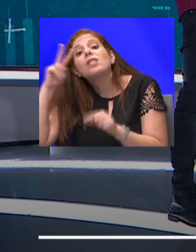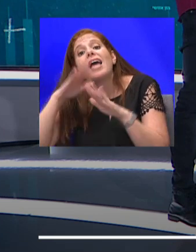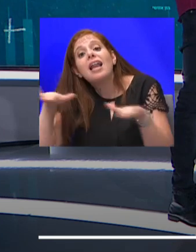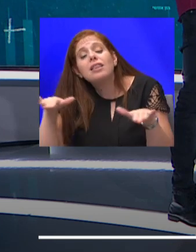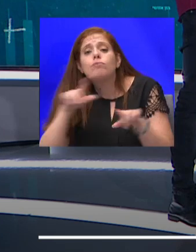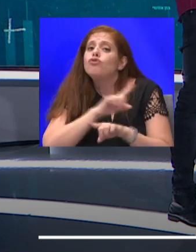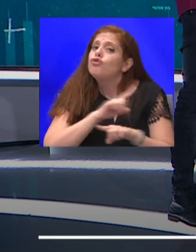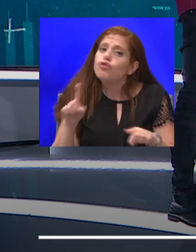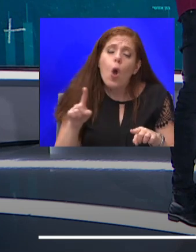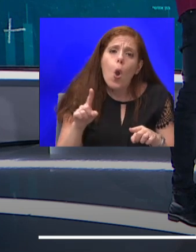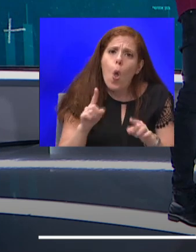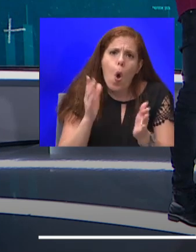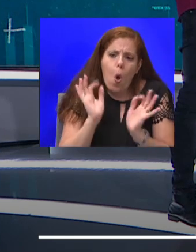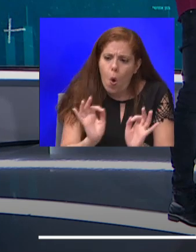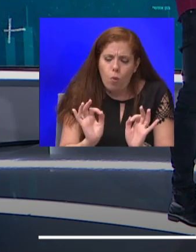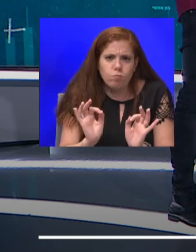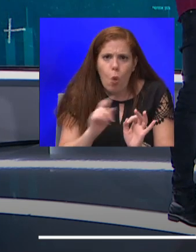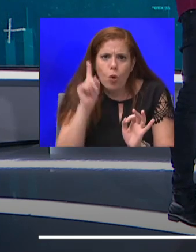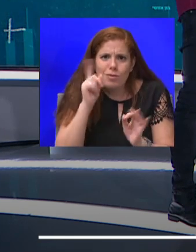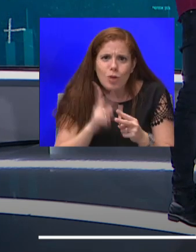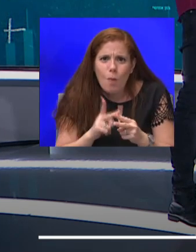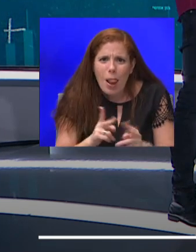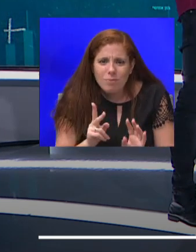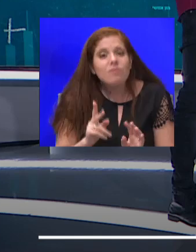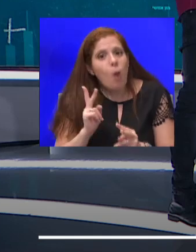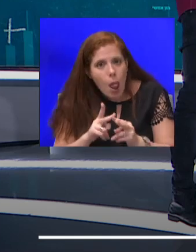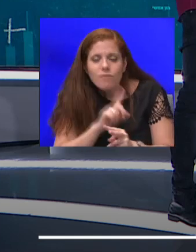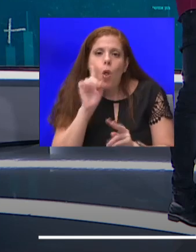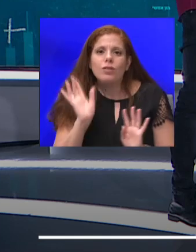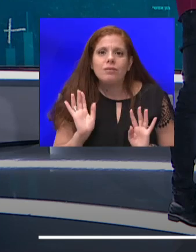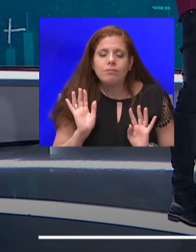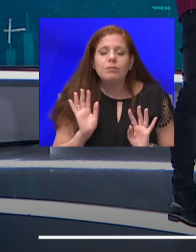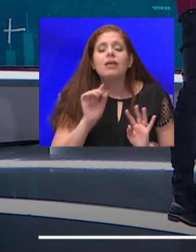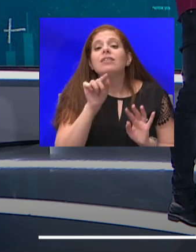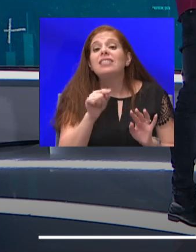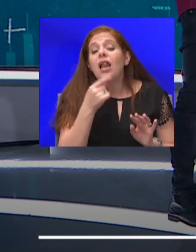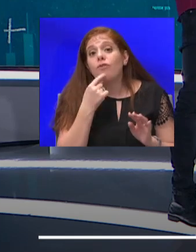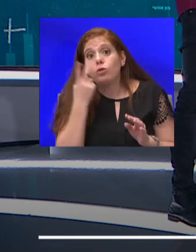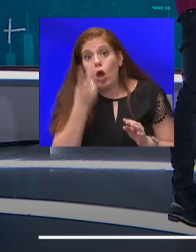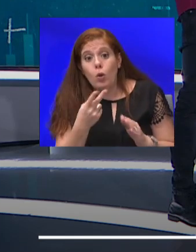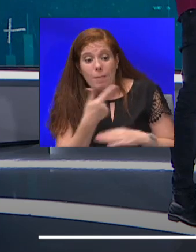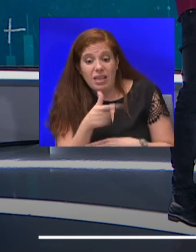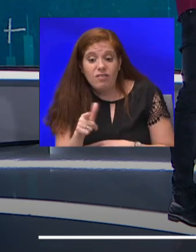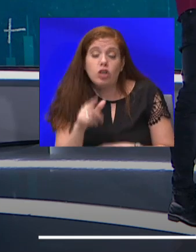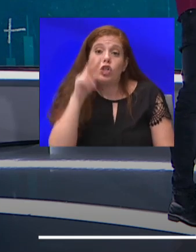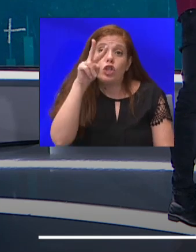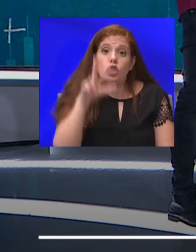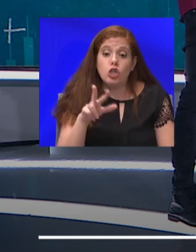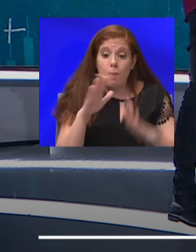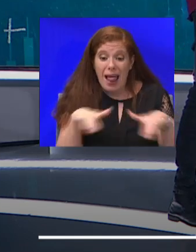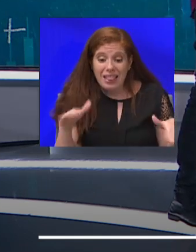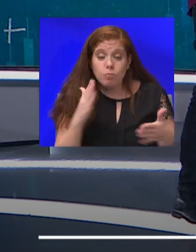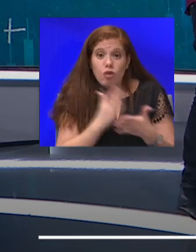זאת בנוסף למה שציינת כרגע בכתבה, שרק שני שליש מהילדים, זאת אומרת, ששני שליש מהילדים שכבר מאומתים, אינם סימפטומטיים. כלומר,